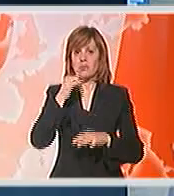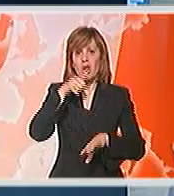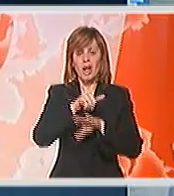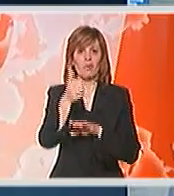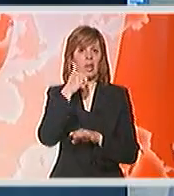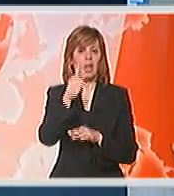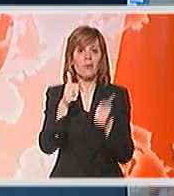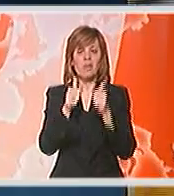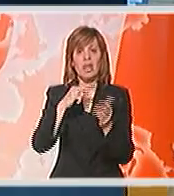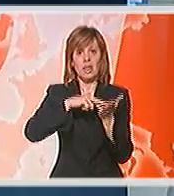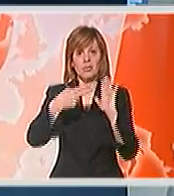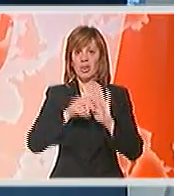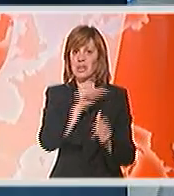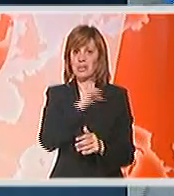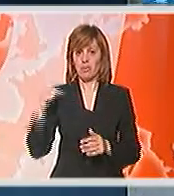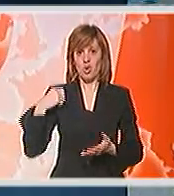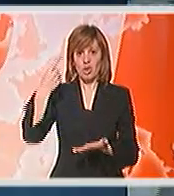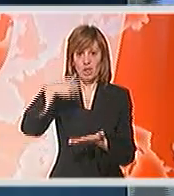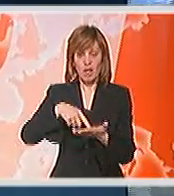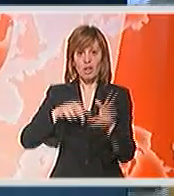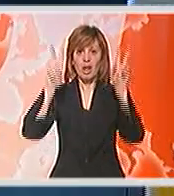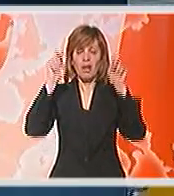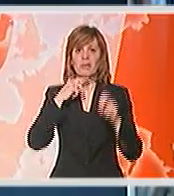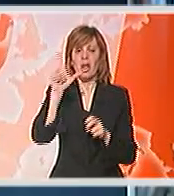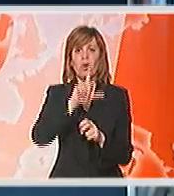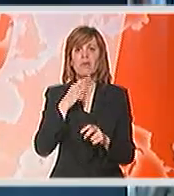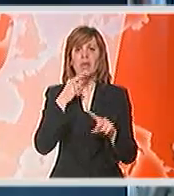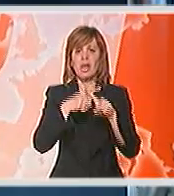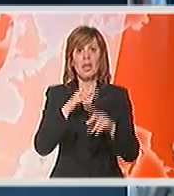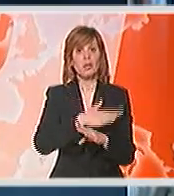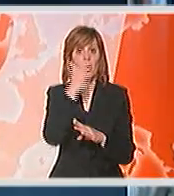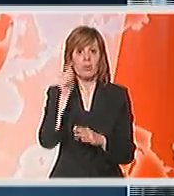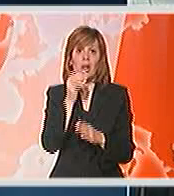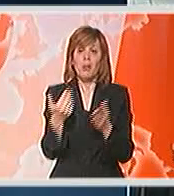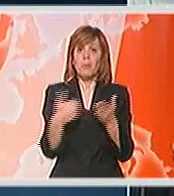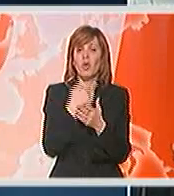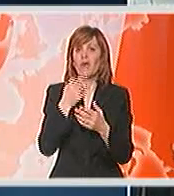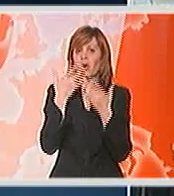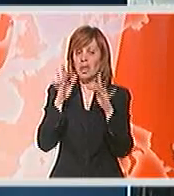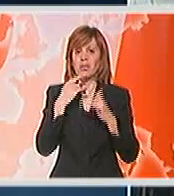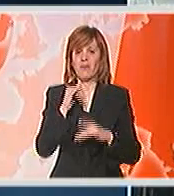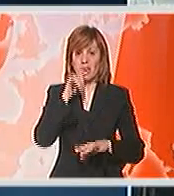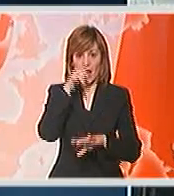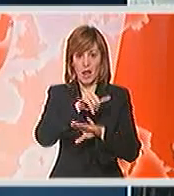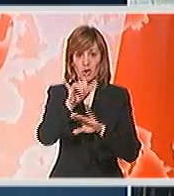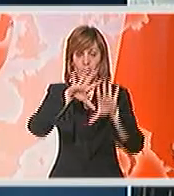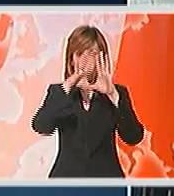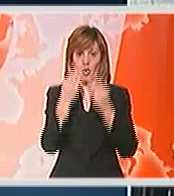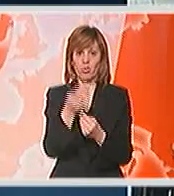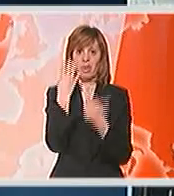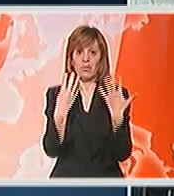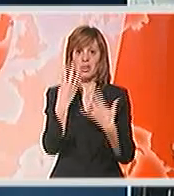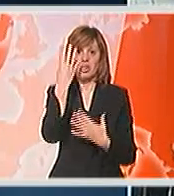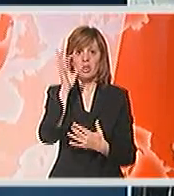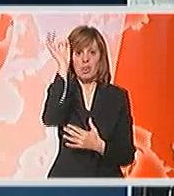dnevno, a za danas je planirano 1000. Ali navodu Lufthansa, tokom dana će možda biti novih otkazivanja letova. Ukupno 94